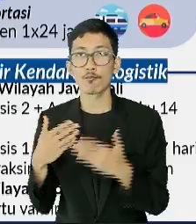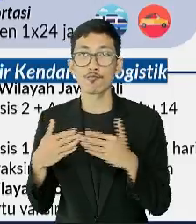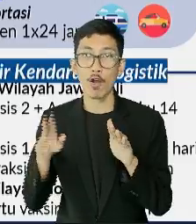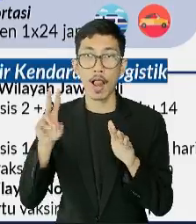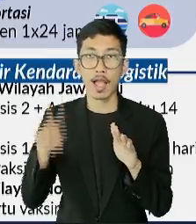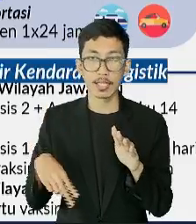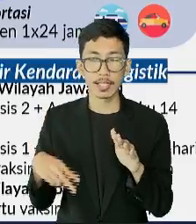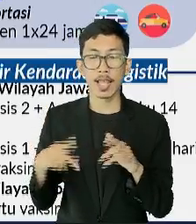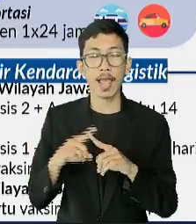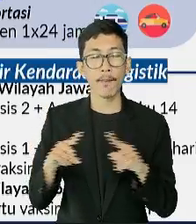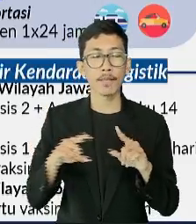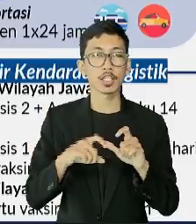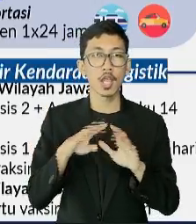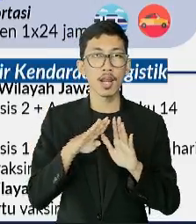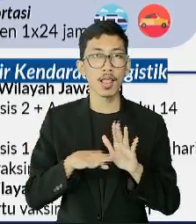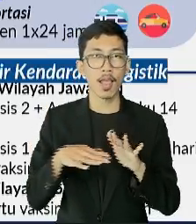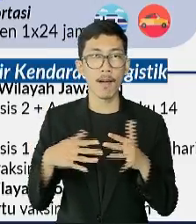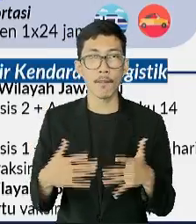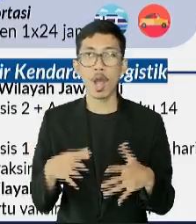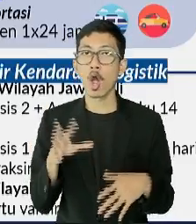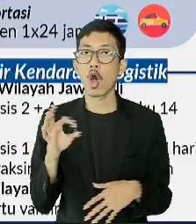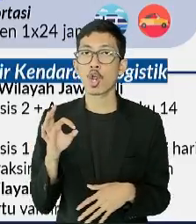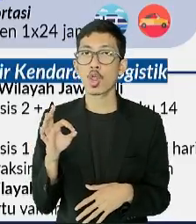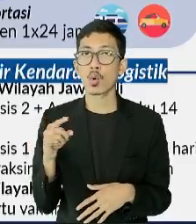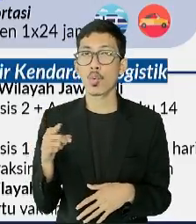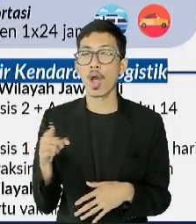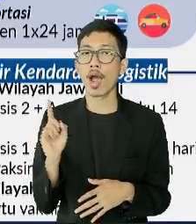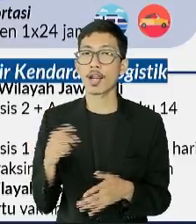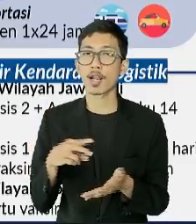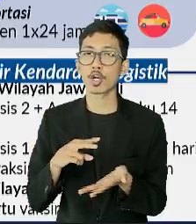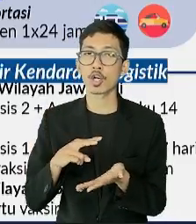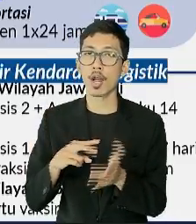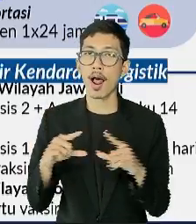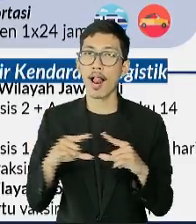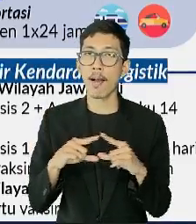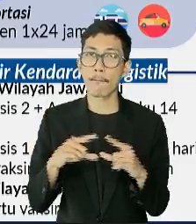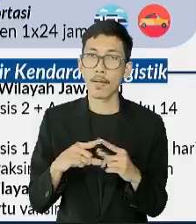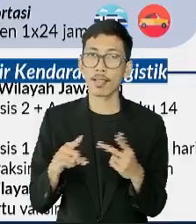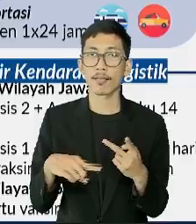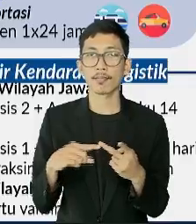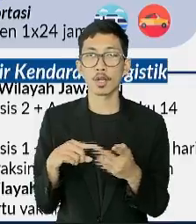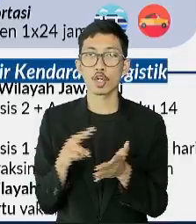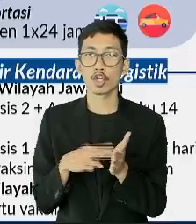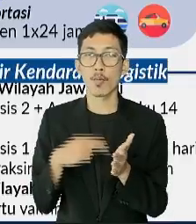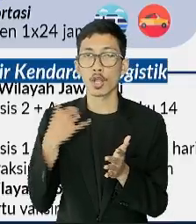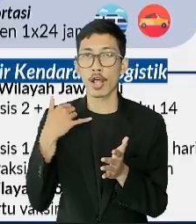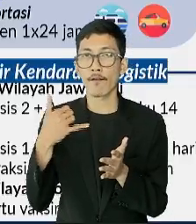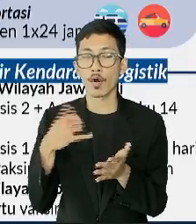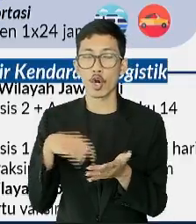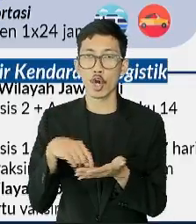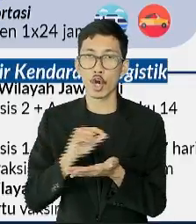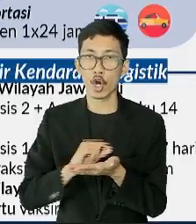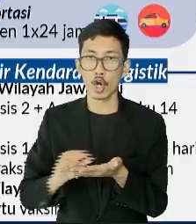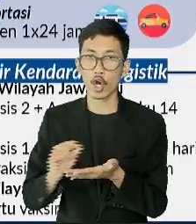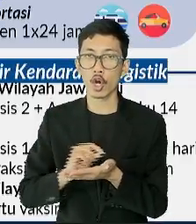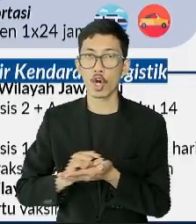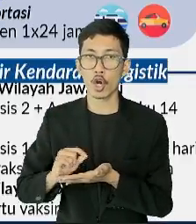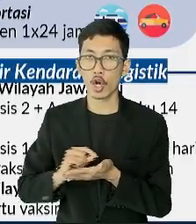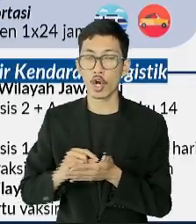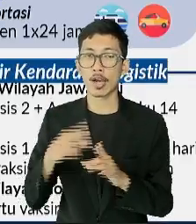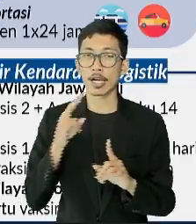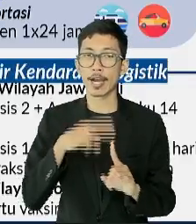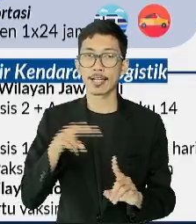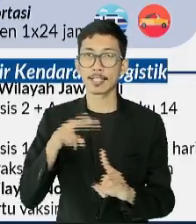orang tua harus mencatatkan alamat dan nomor telepon di fasilitas tersebut untuk memudahkan upaya tracing.